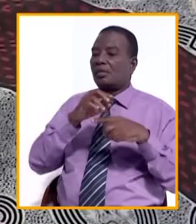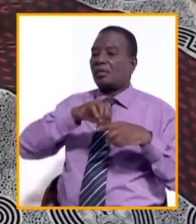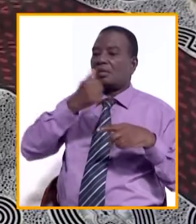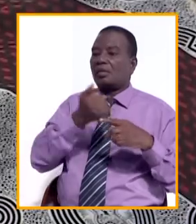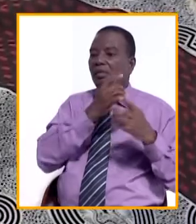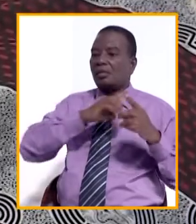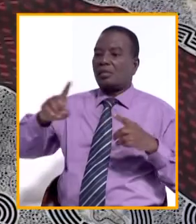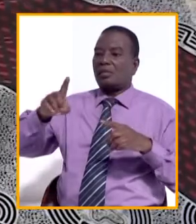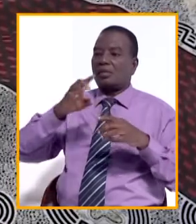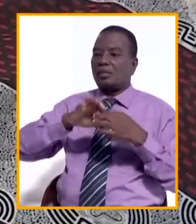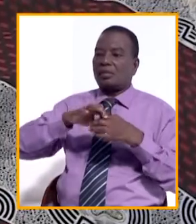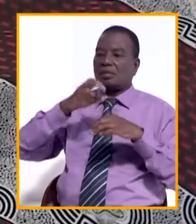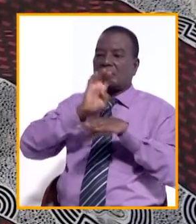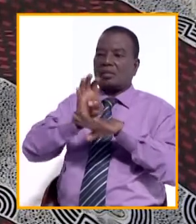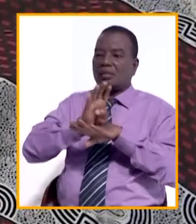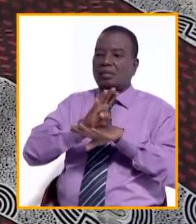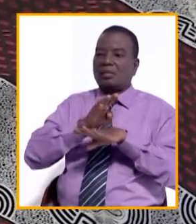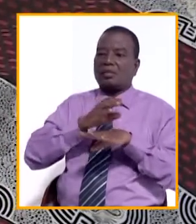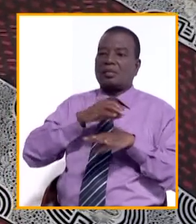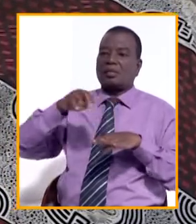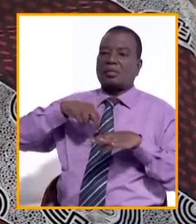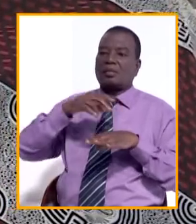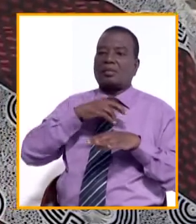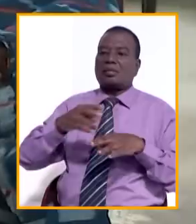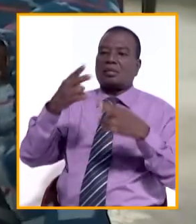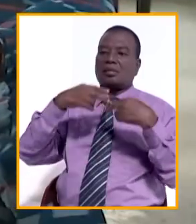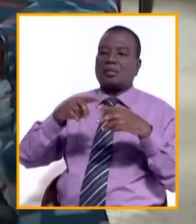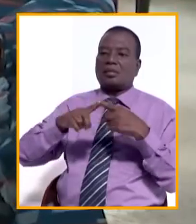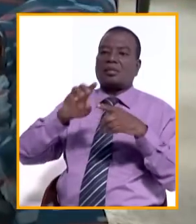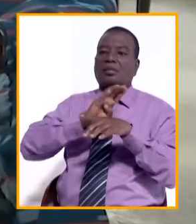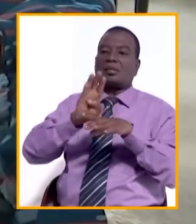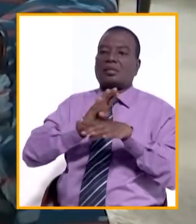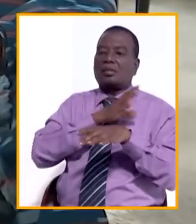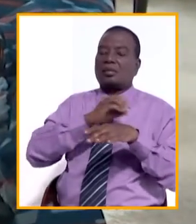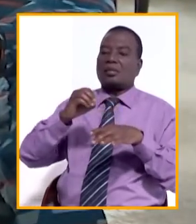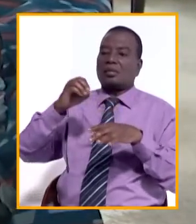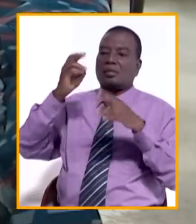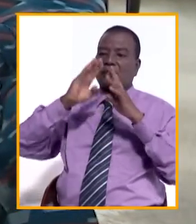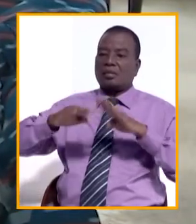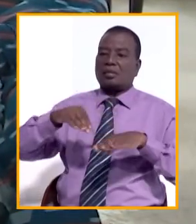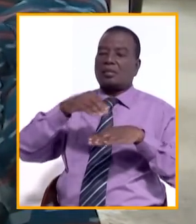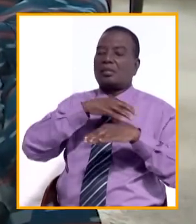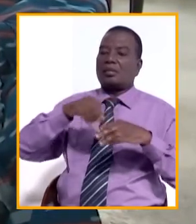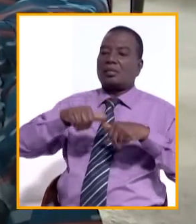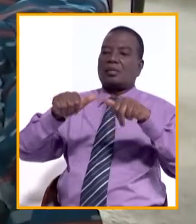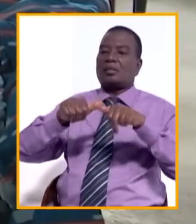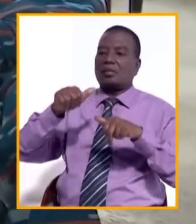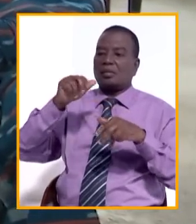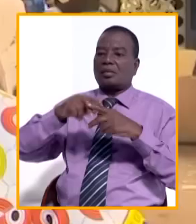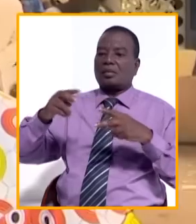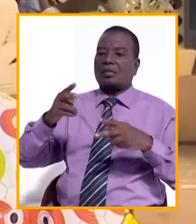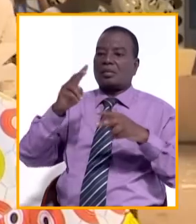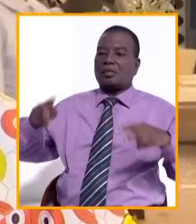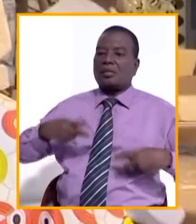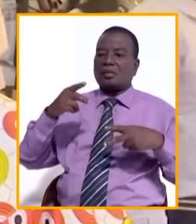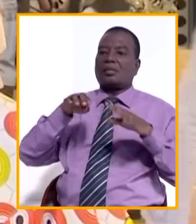religieuses de la cité du Gbeke. Ils se retrouvés à Boaké ici en 2018 dans la paix, on se retrouve en 2023 dans la paix que cette paix continue à habiter la Côte d